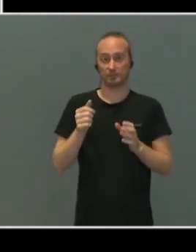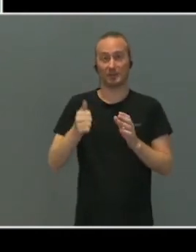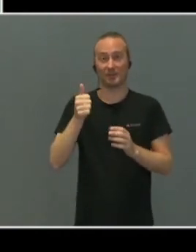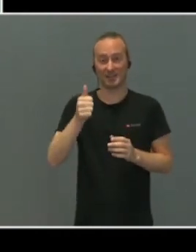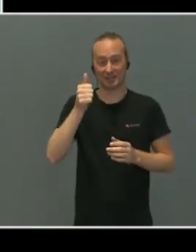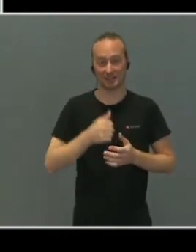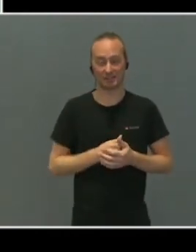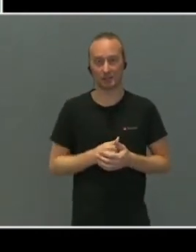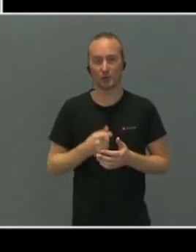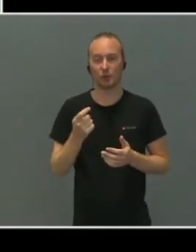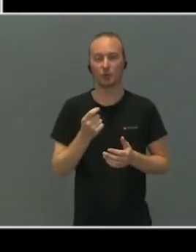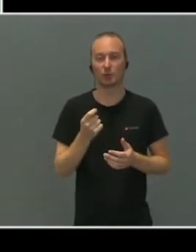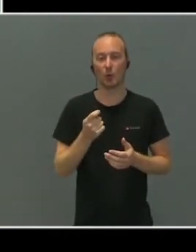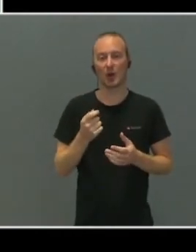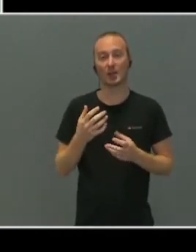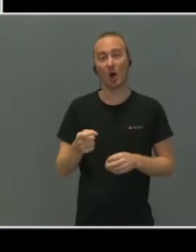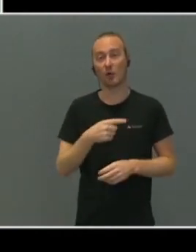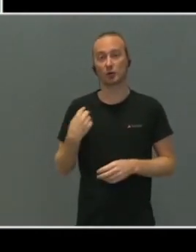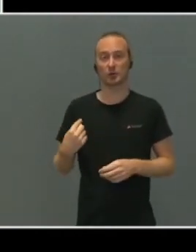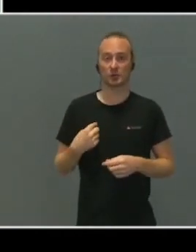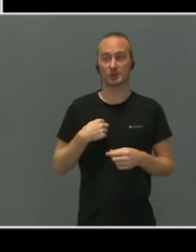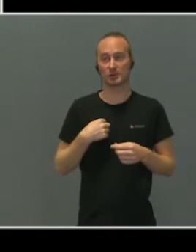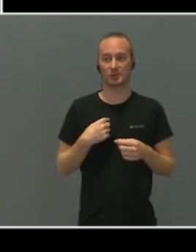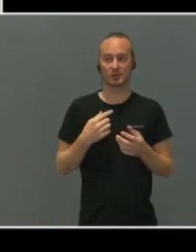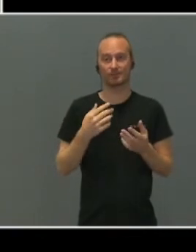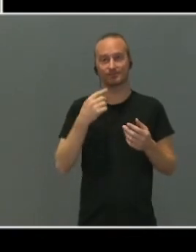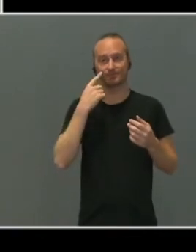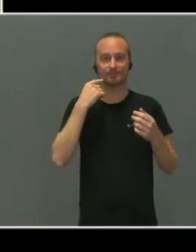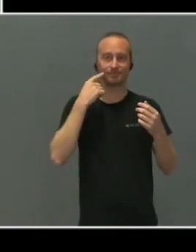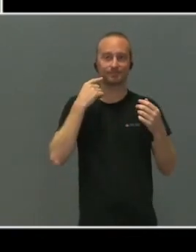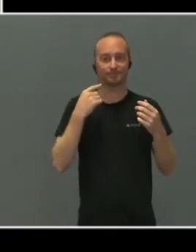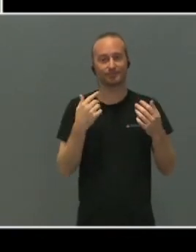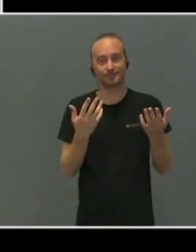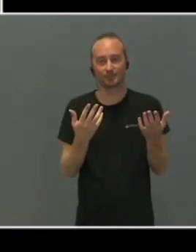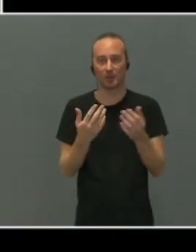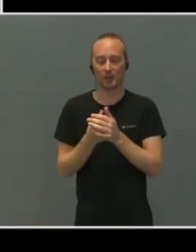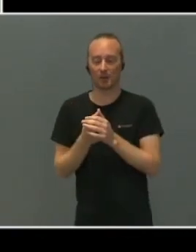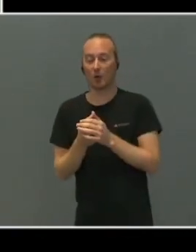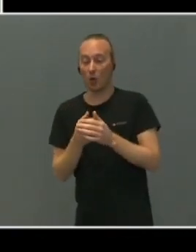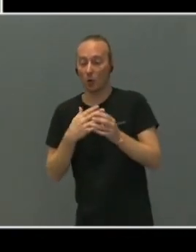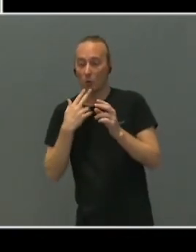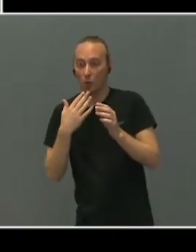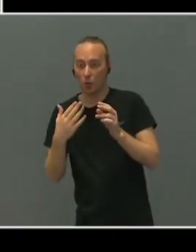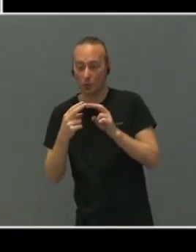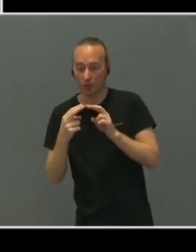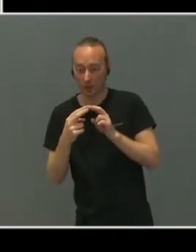Noen av oss begynner jo å dra litt på årene, og det å ha god kontakt med de som